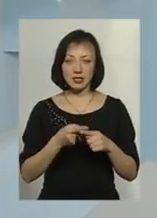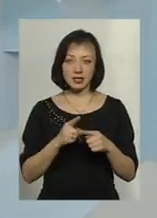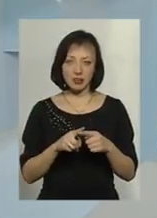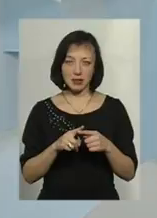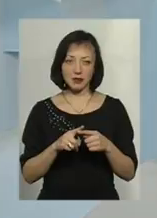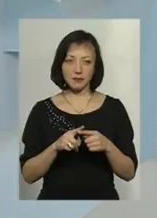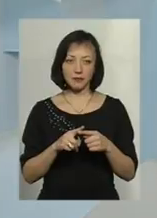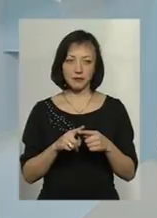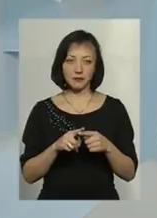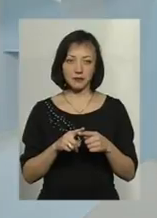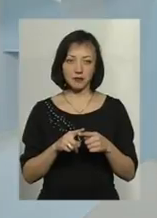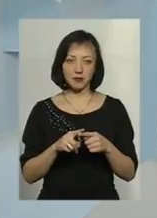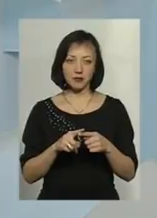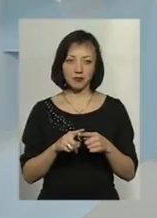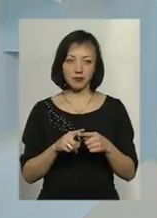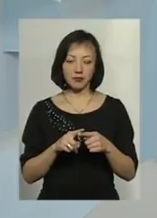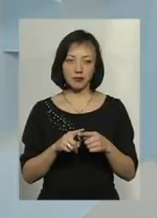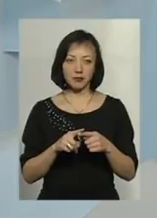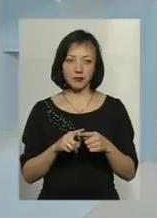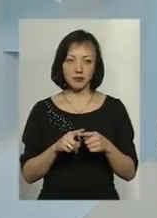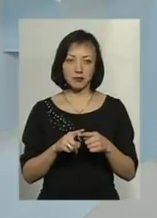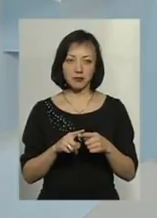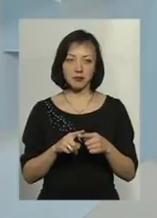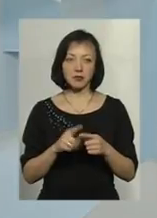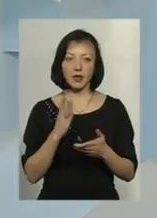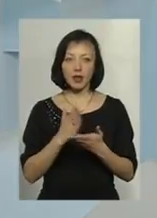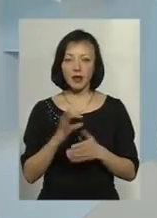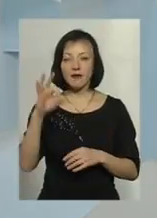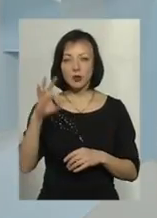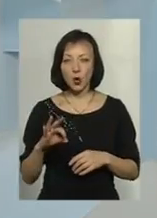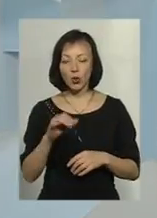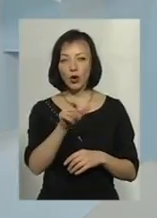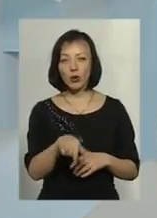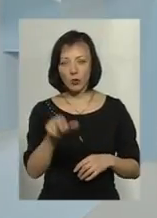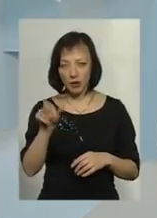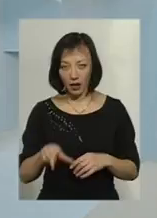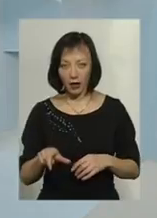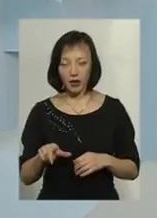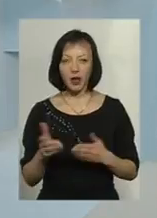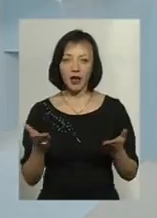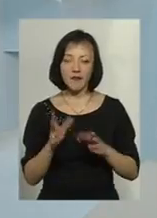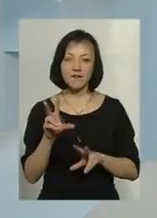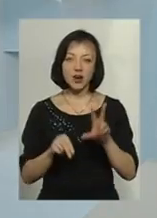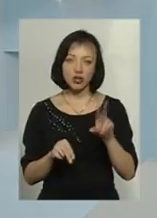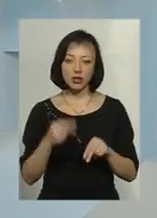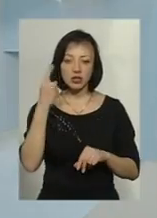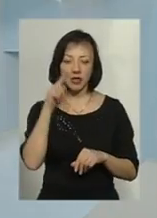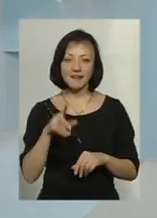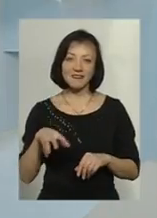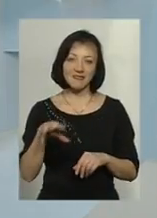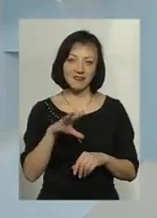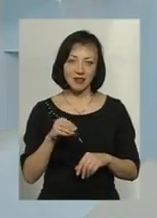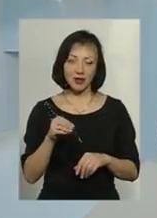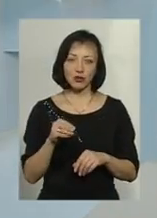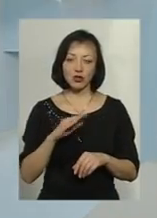цього так себе поводять. Але якийсь відсоток є людей, які вважають, що вони знають все, що